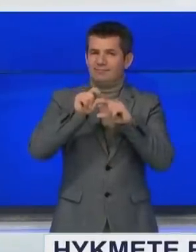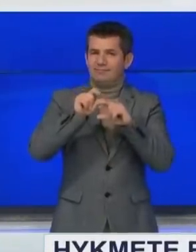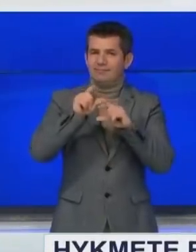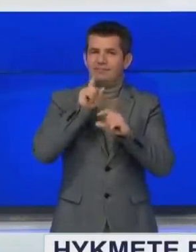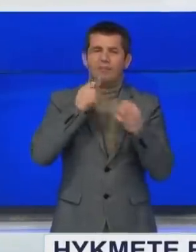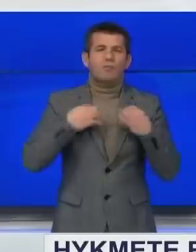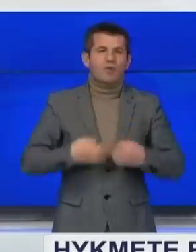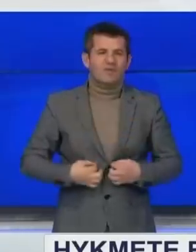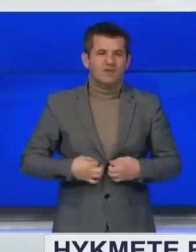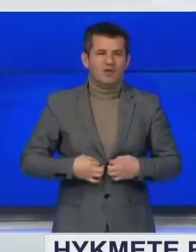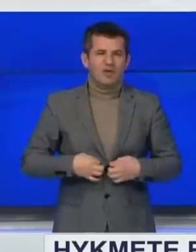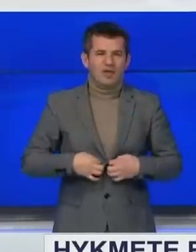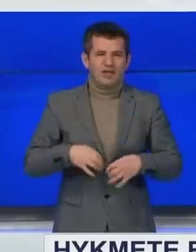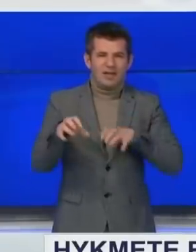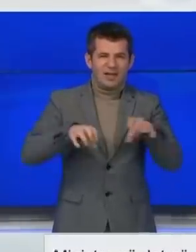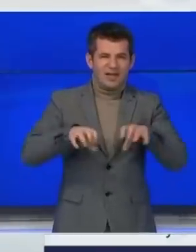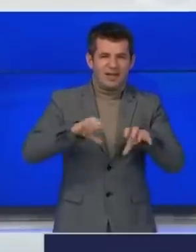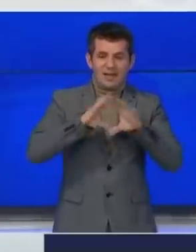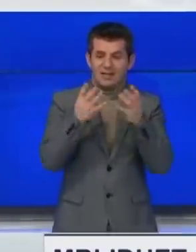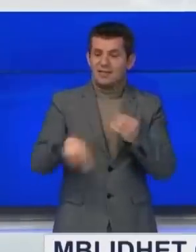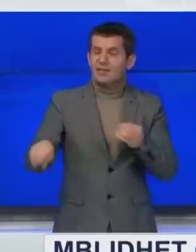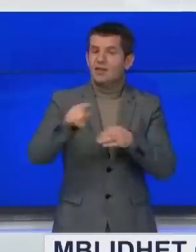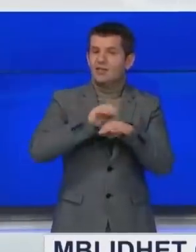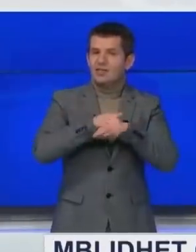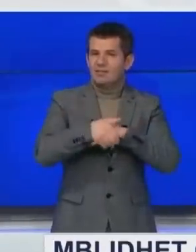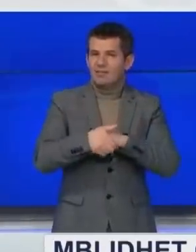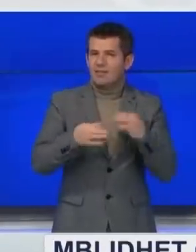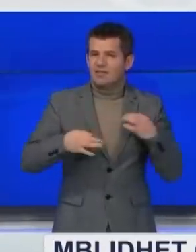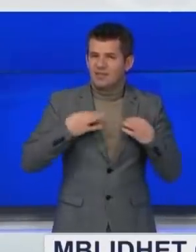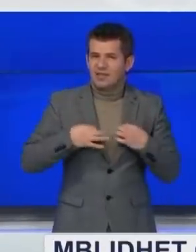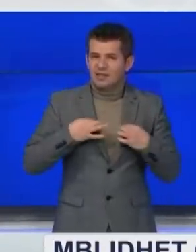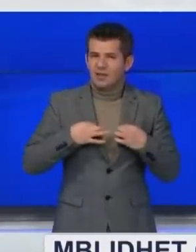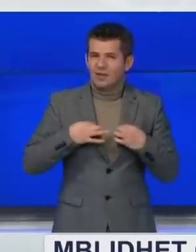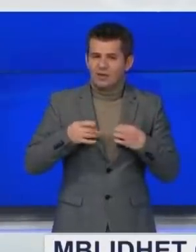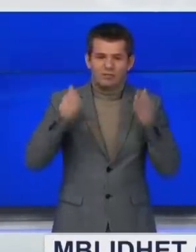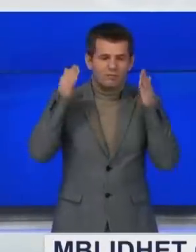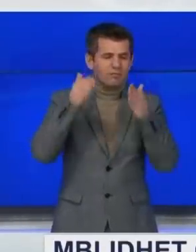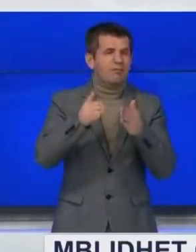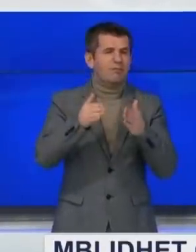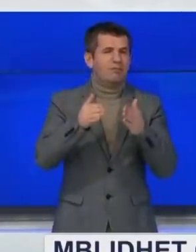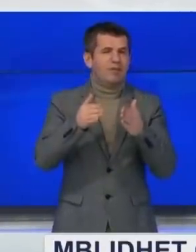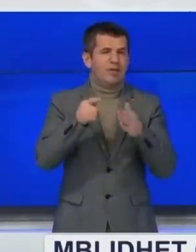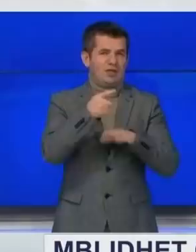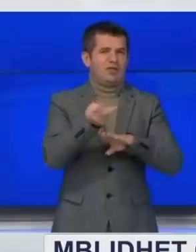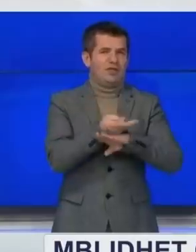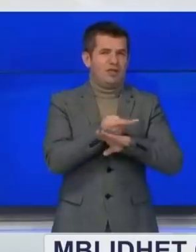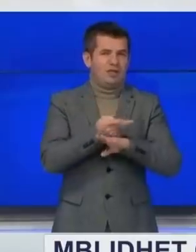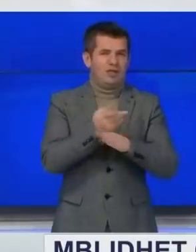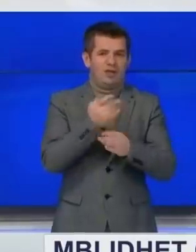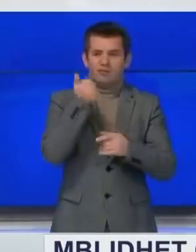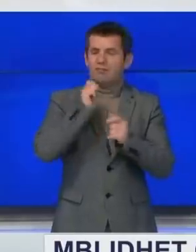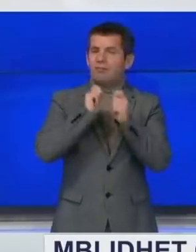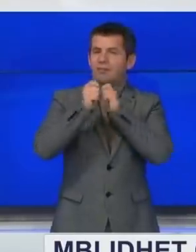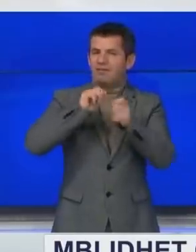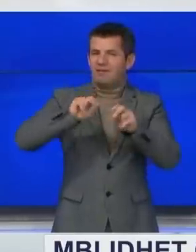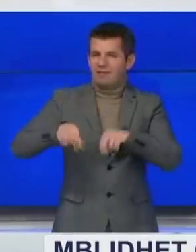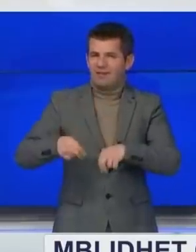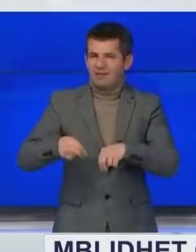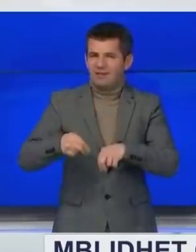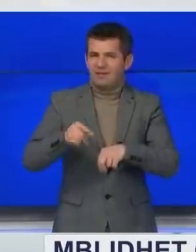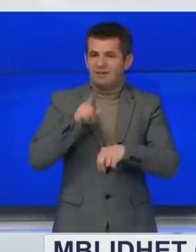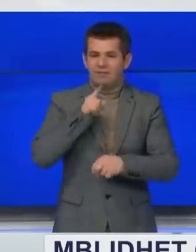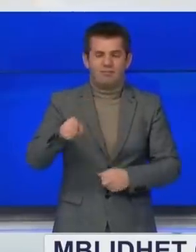profesionistët shëndëtësor, të cilat krynë shërbime shëndëtësore në sektorin publik, bazu në marvejshet kontraktuale, bëhet fjallë këtu